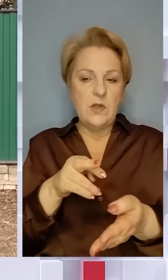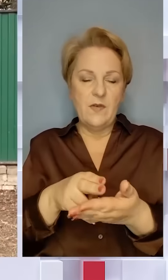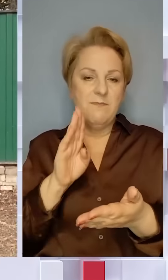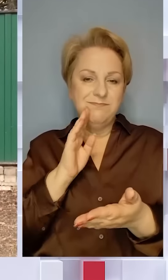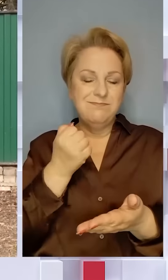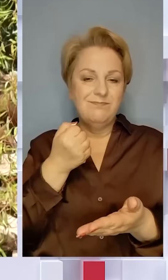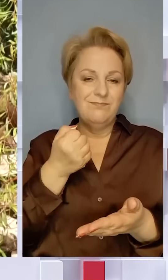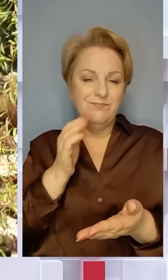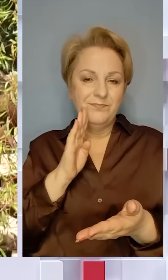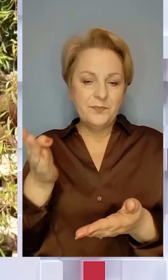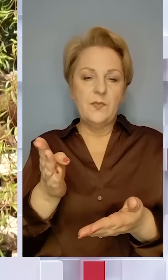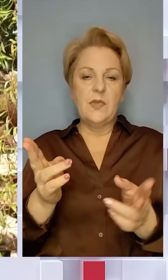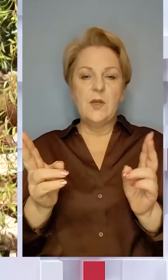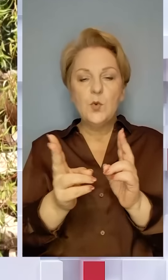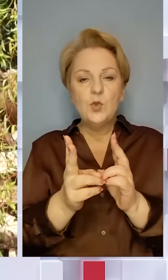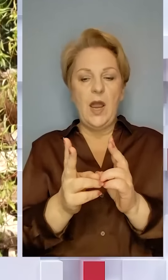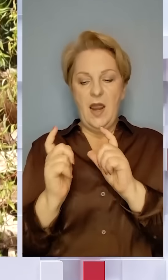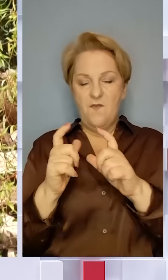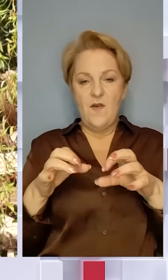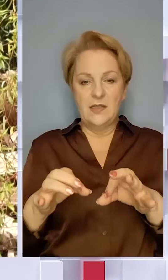зустрічає вантажівку з дровами.